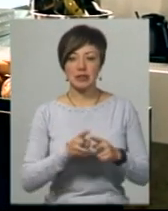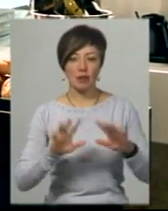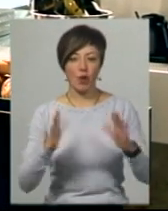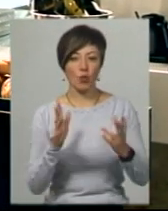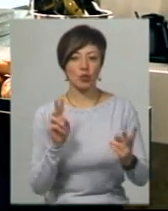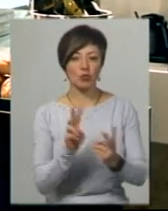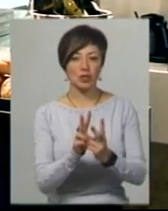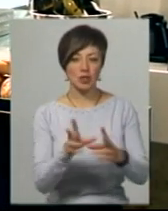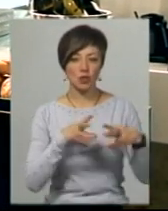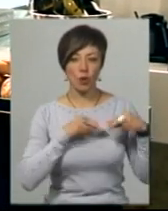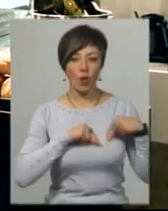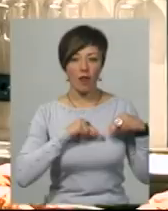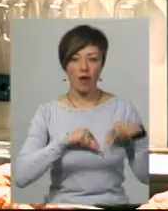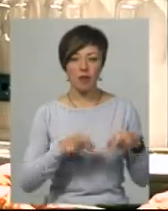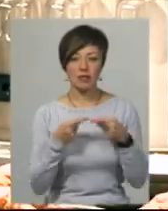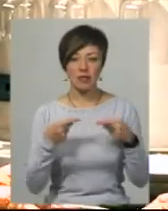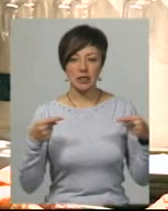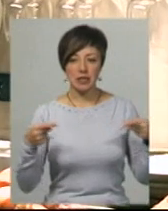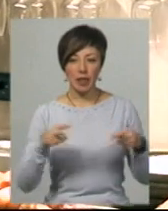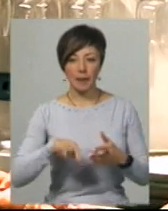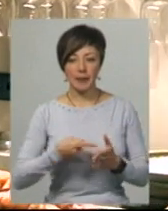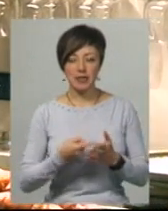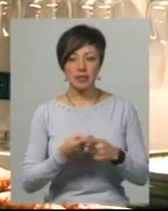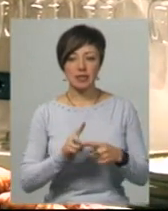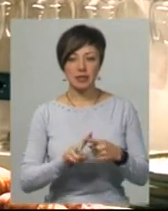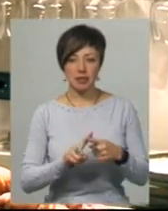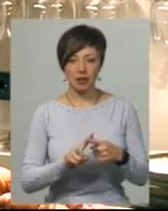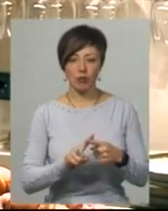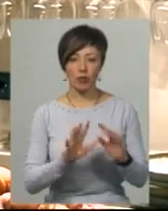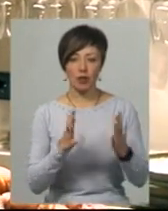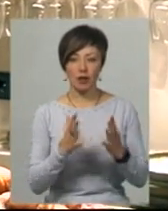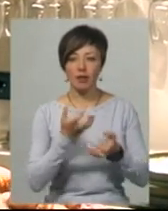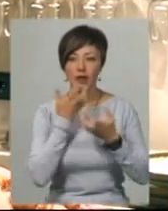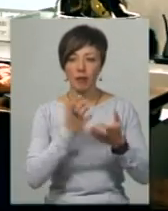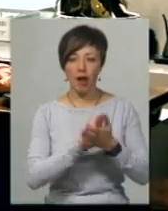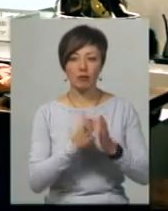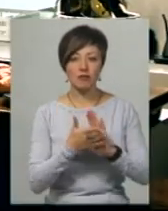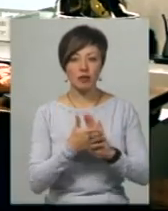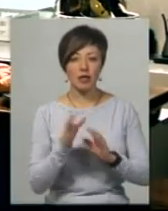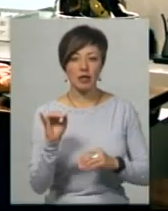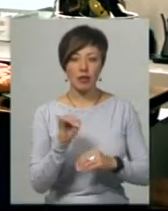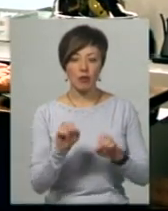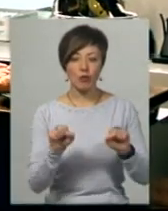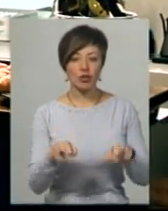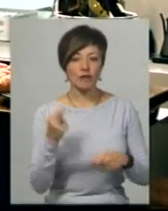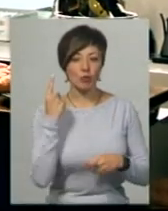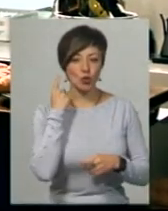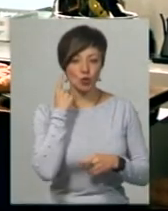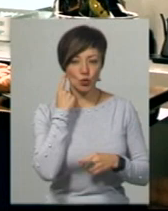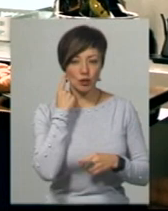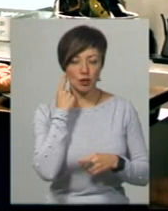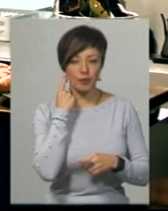зустрітися з колегами з різних міст. А саме ця подія – по-перше, дуже тепла атмосфера і можливість почути,